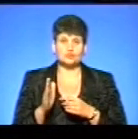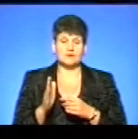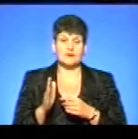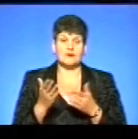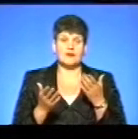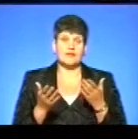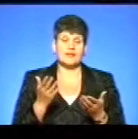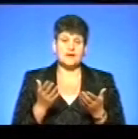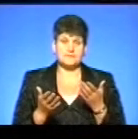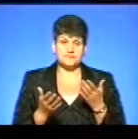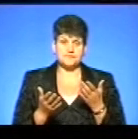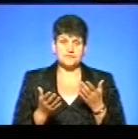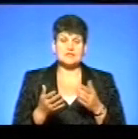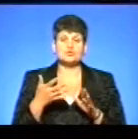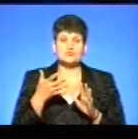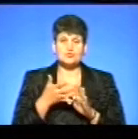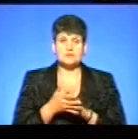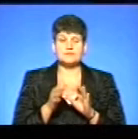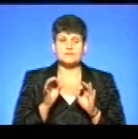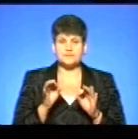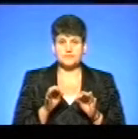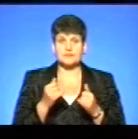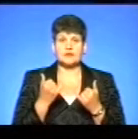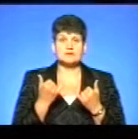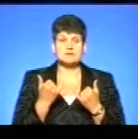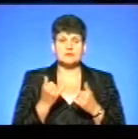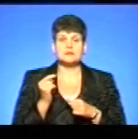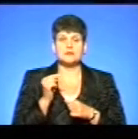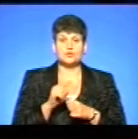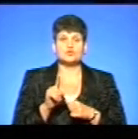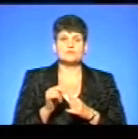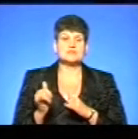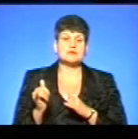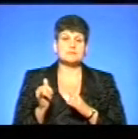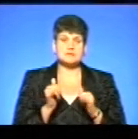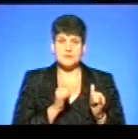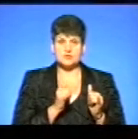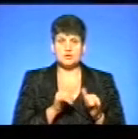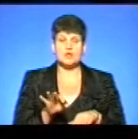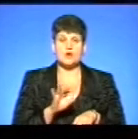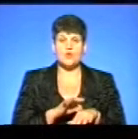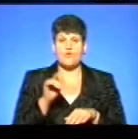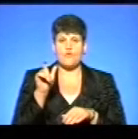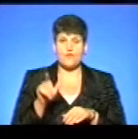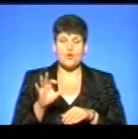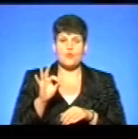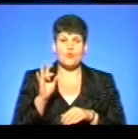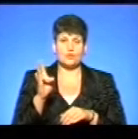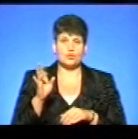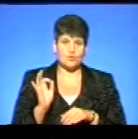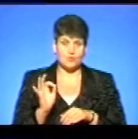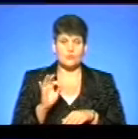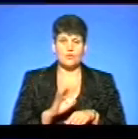все ж таки, ну, розумієте, є, зараз, наприклад, для того, щоб забезпечити хворого онкологічного профілю